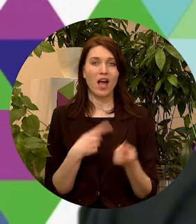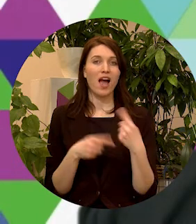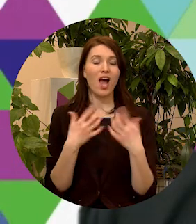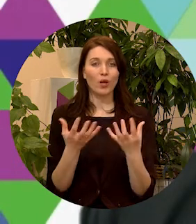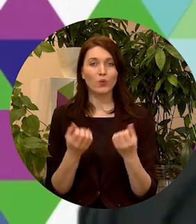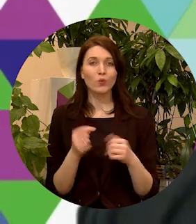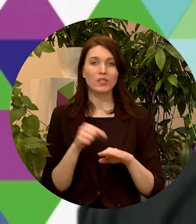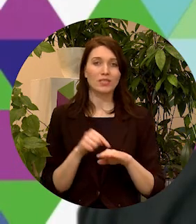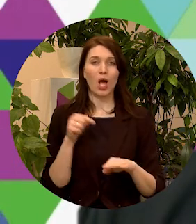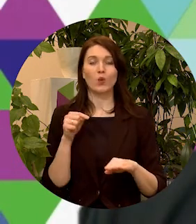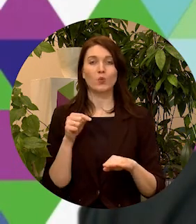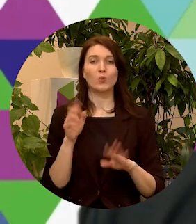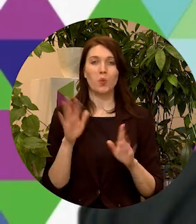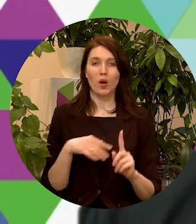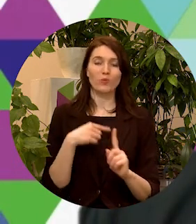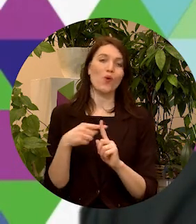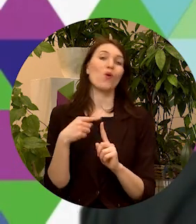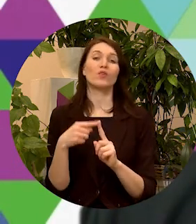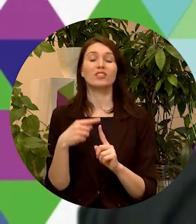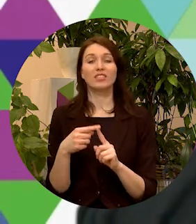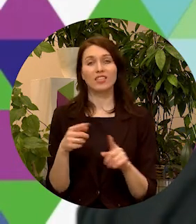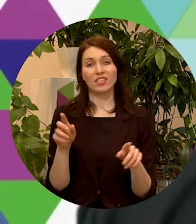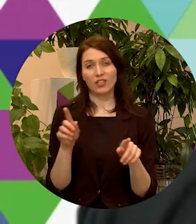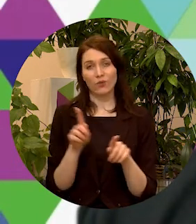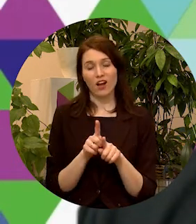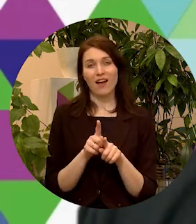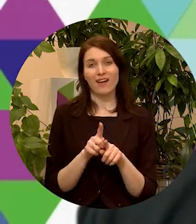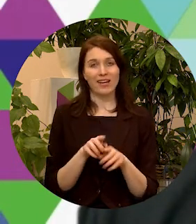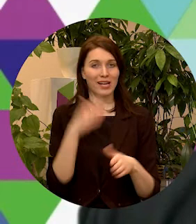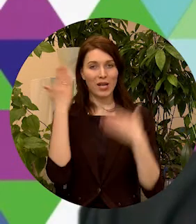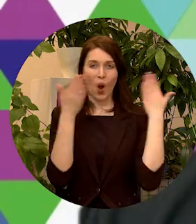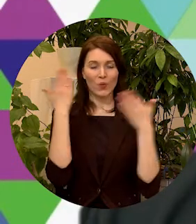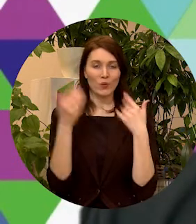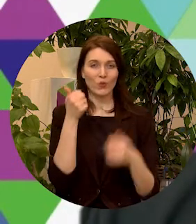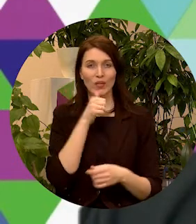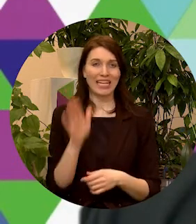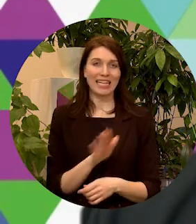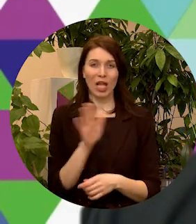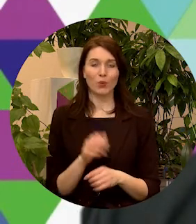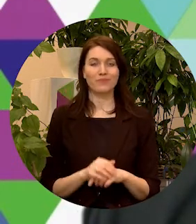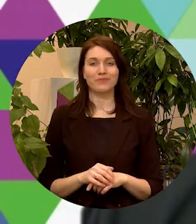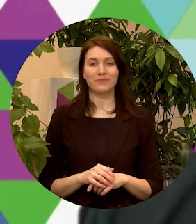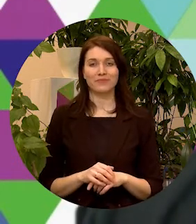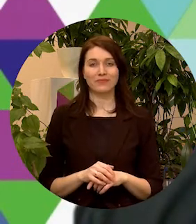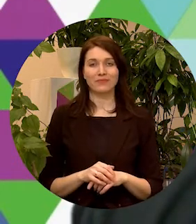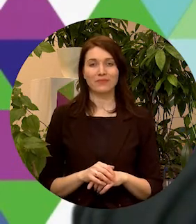sajūtu par pozitīvu un jautru ikdienu. Un